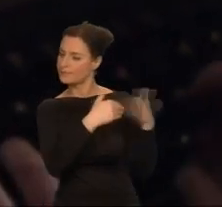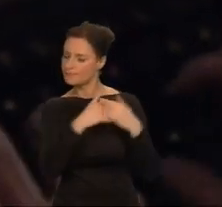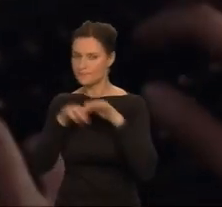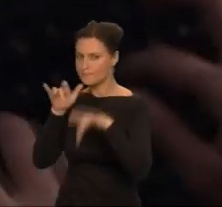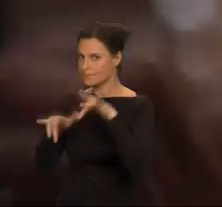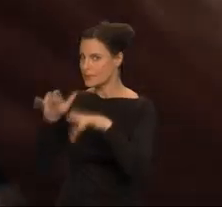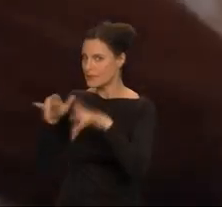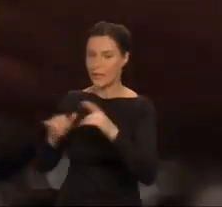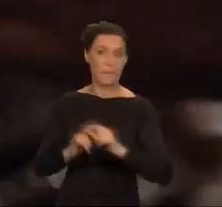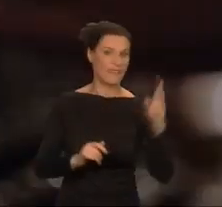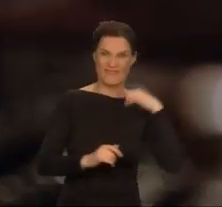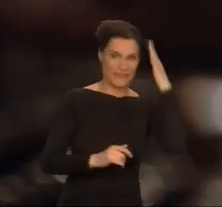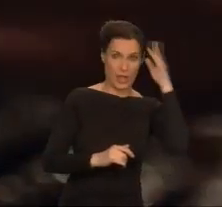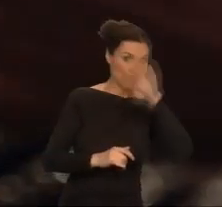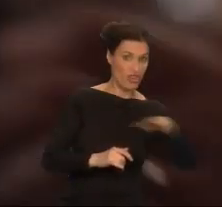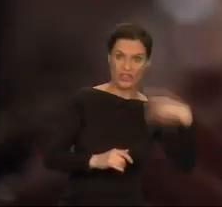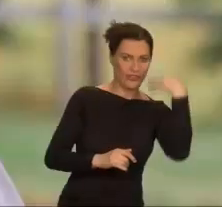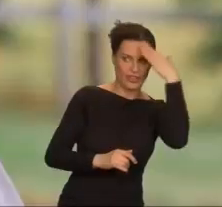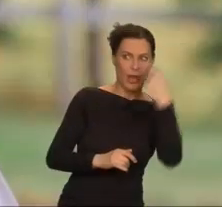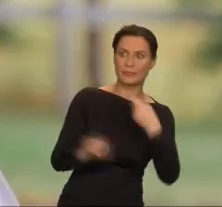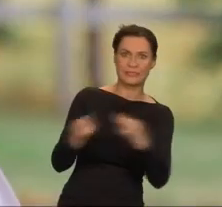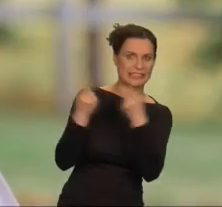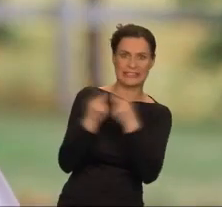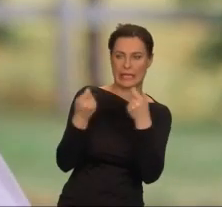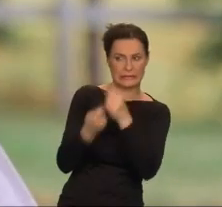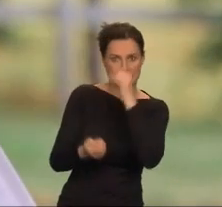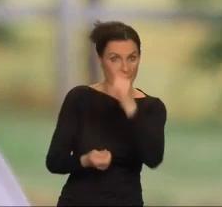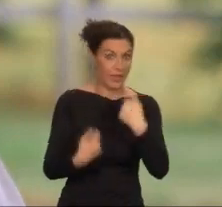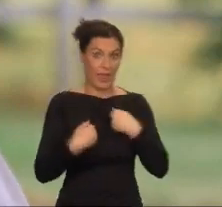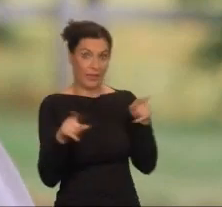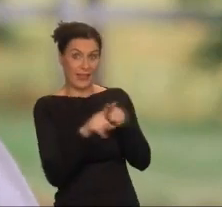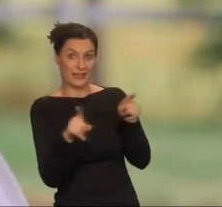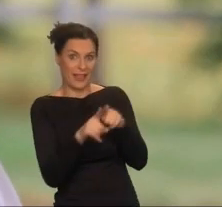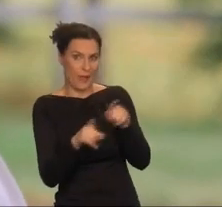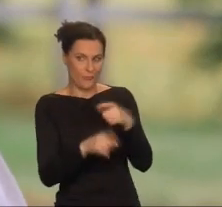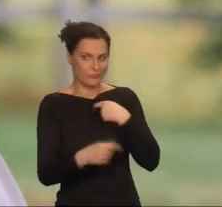Wiedzieli, że mamie nie przeszkadza się w pracy. Ja też to wiedziałem.